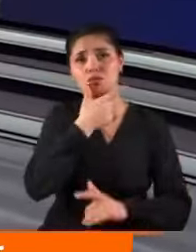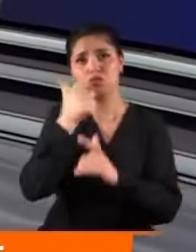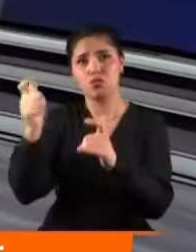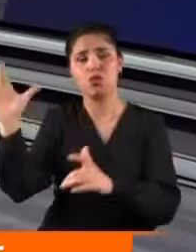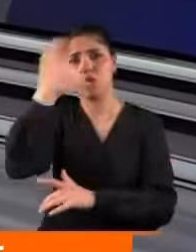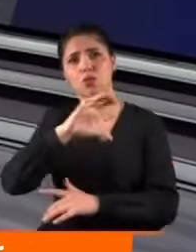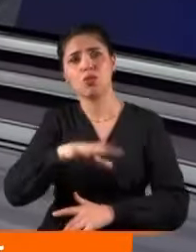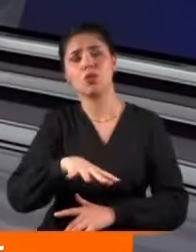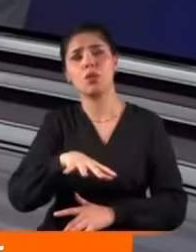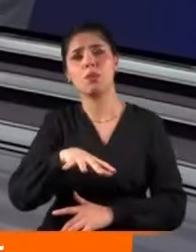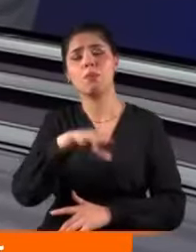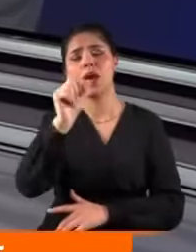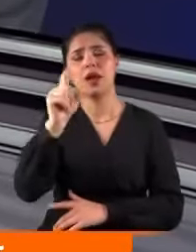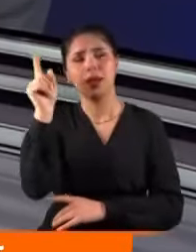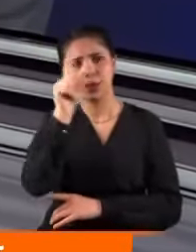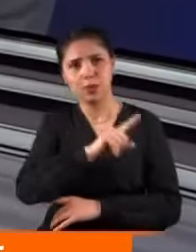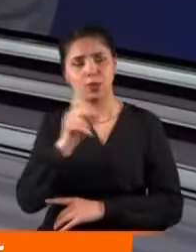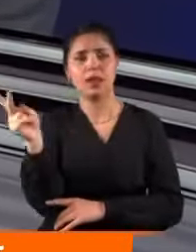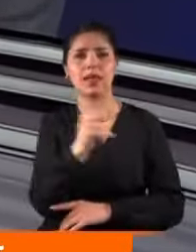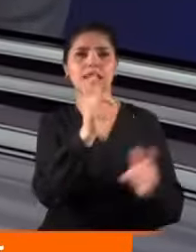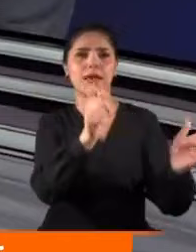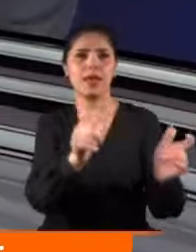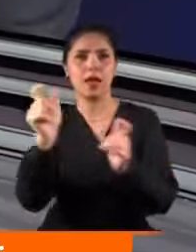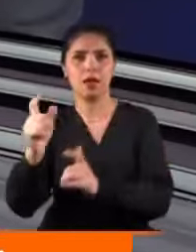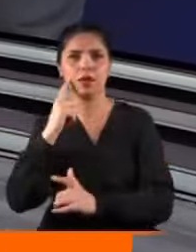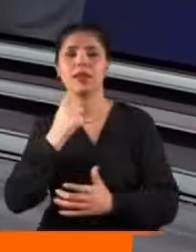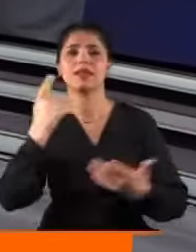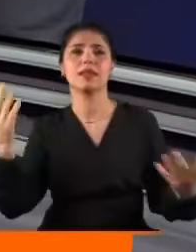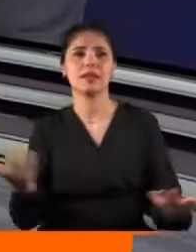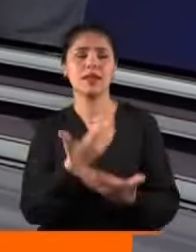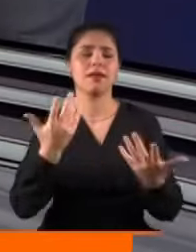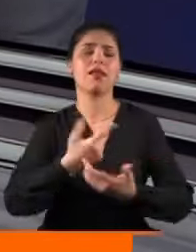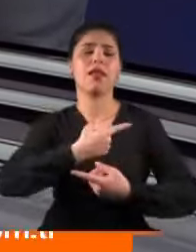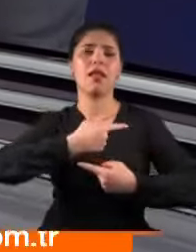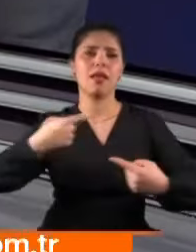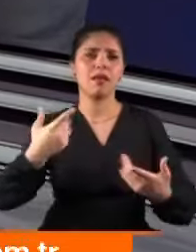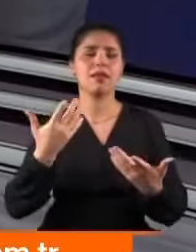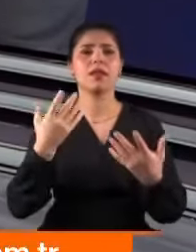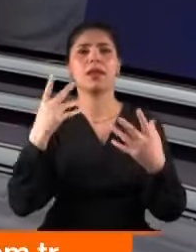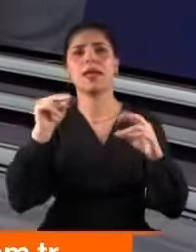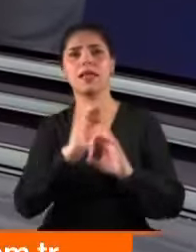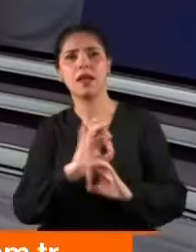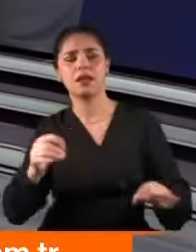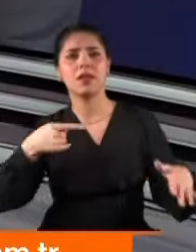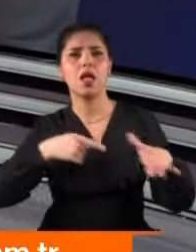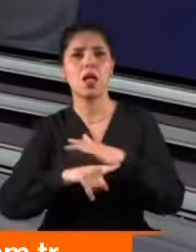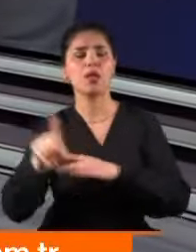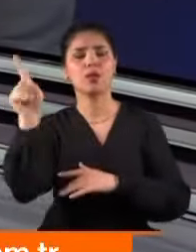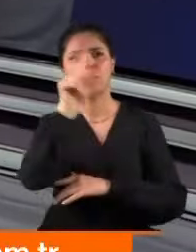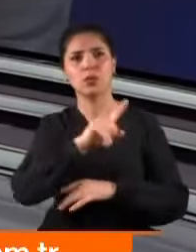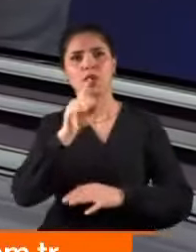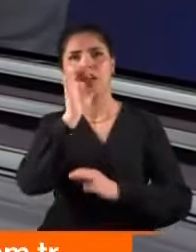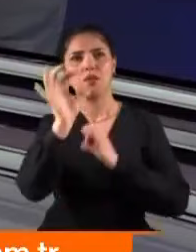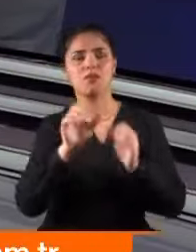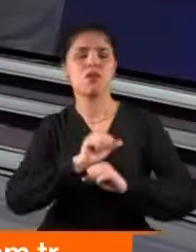Turizm bölgesi olmasına rağmen her iki bölgede yıllardır ihma edilmiş ve genellikle yetersiz altyapılarıyla haber